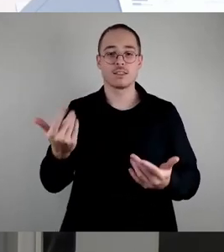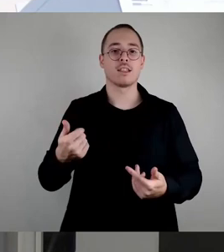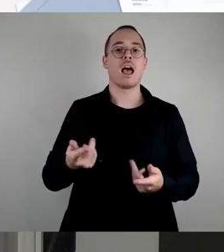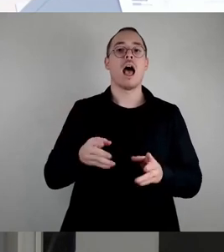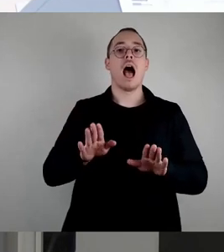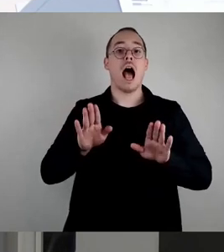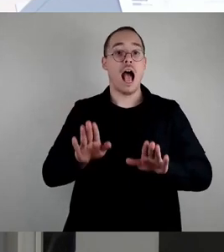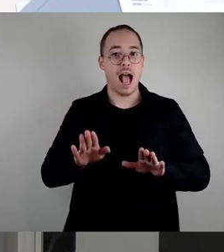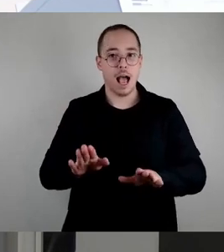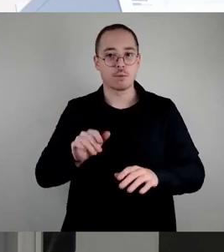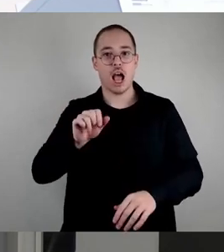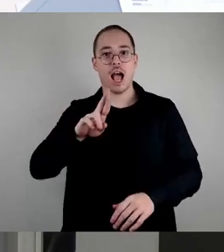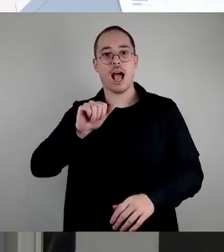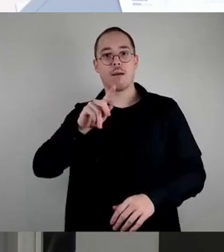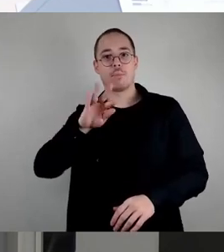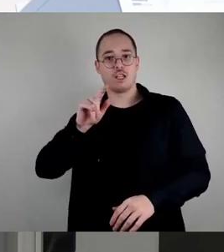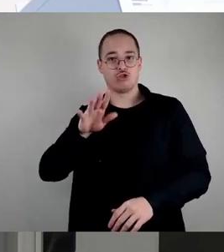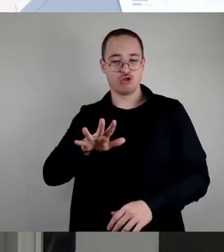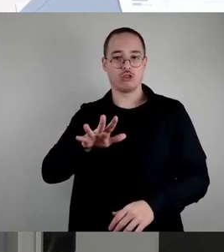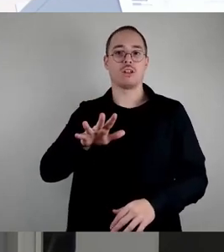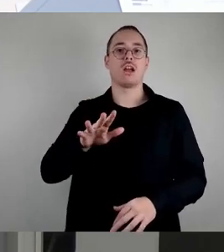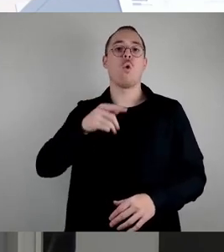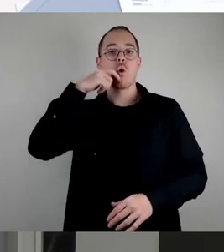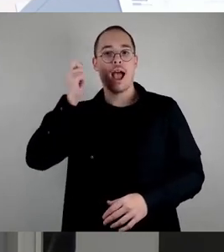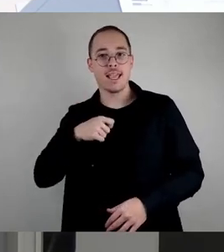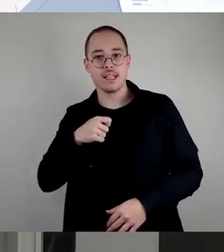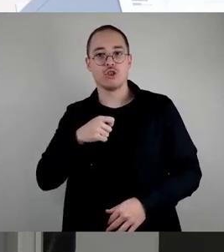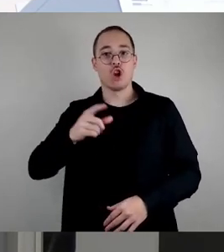Russisch, Persisch, Spanisch und Französisch.